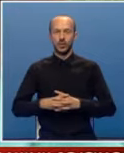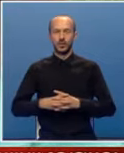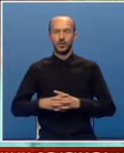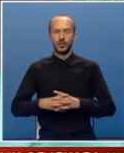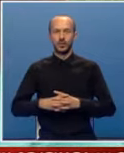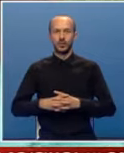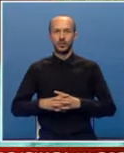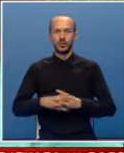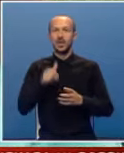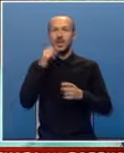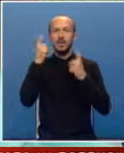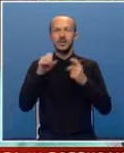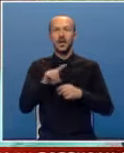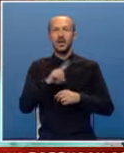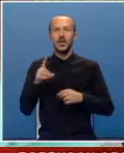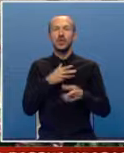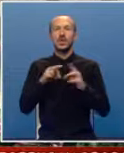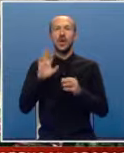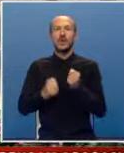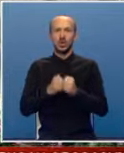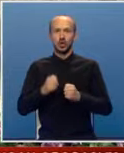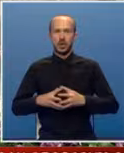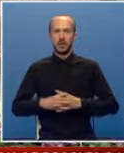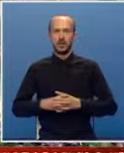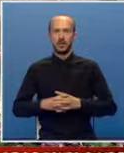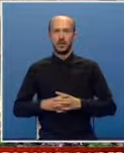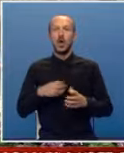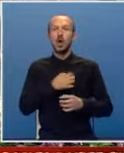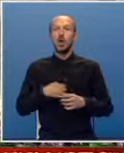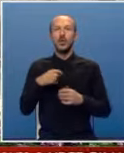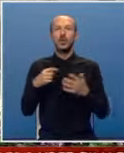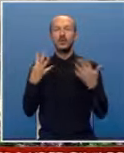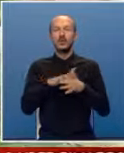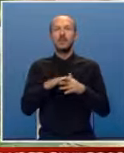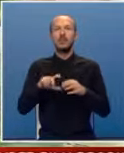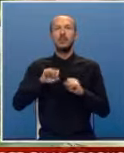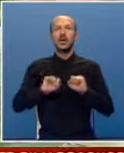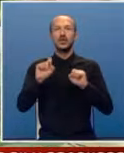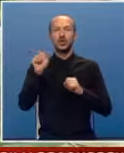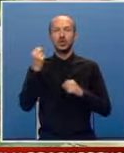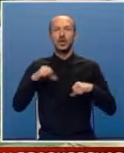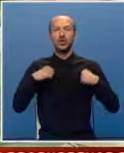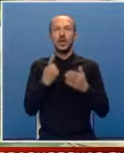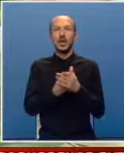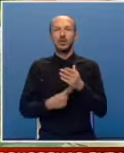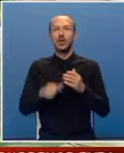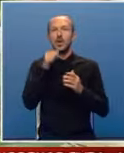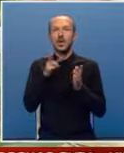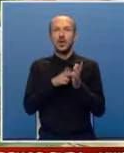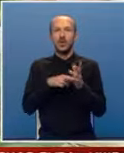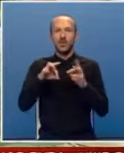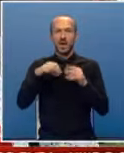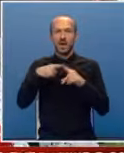čini se i da neće za ovaj zločin. Kobnog septembra Braneć i Republiku Srpsku život je izgubio i Nova